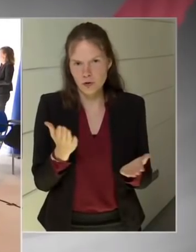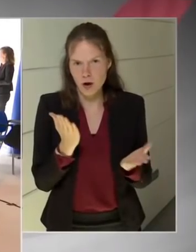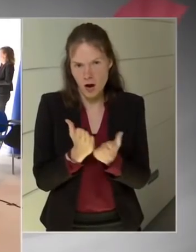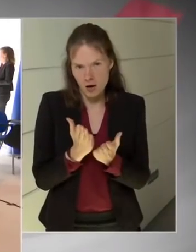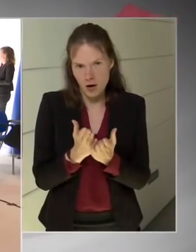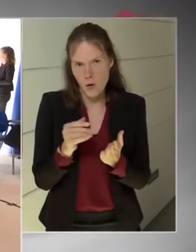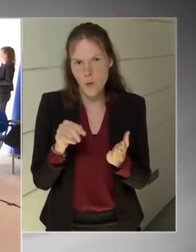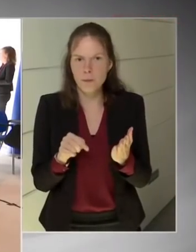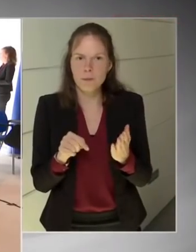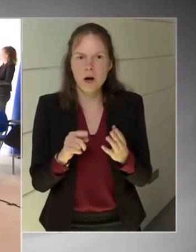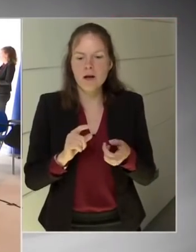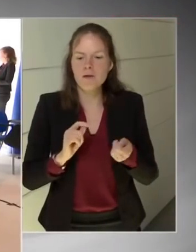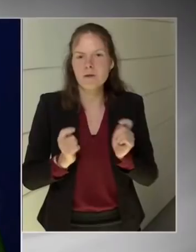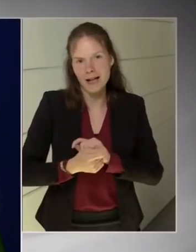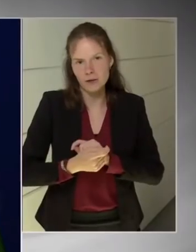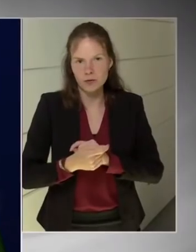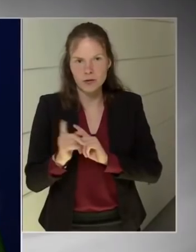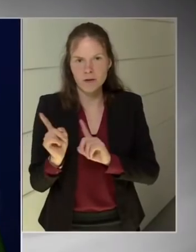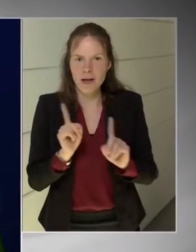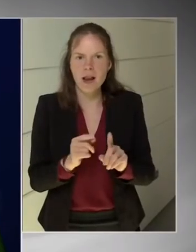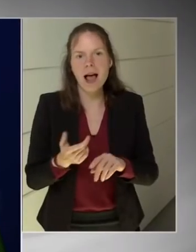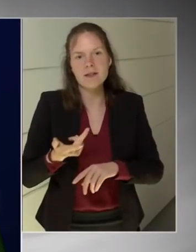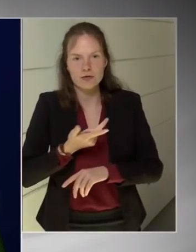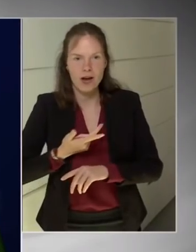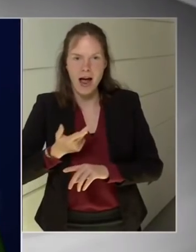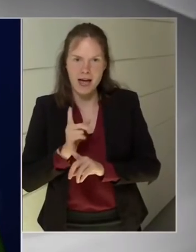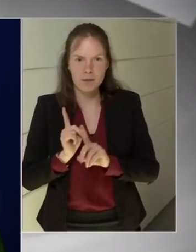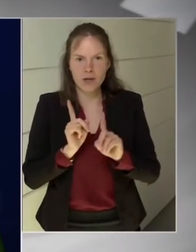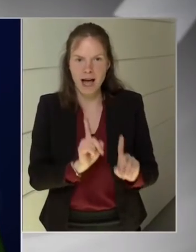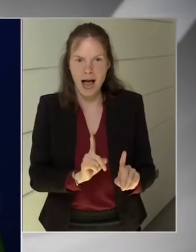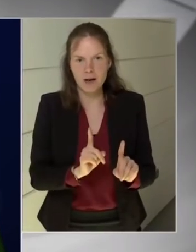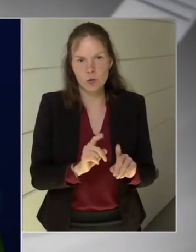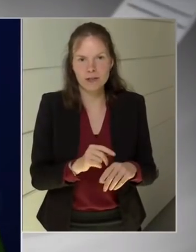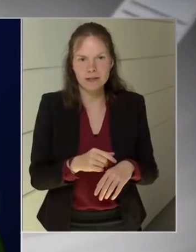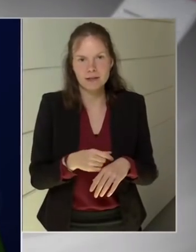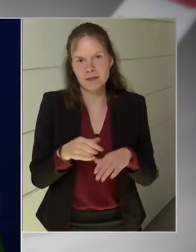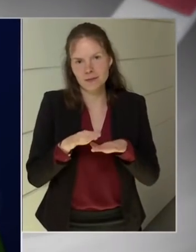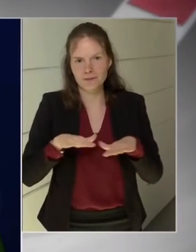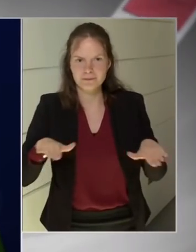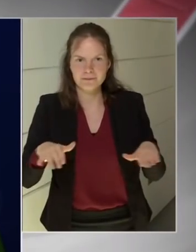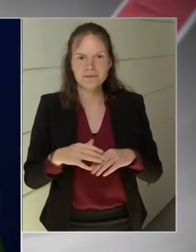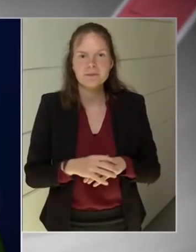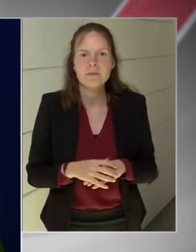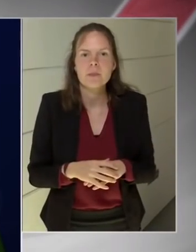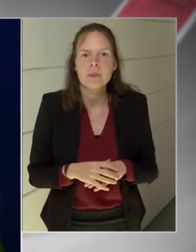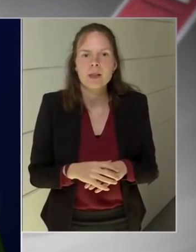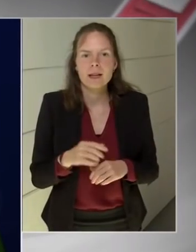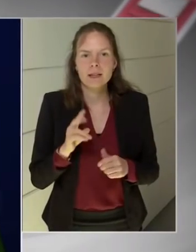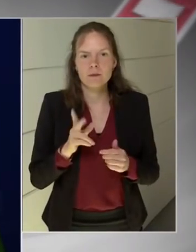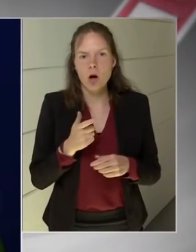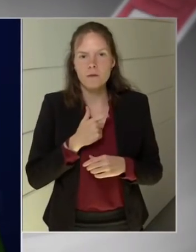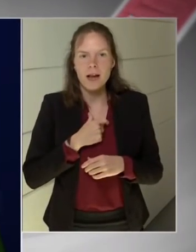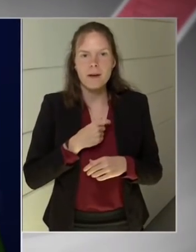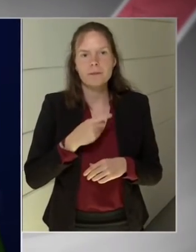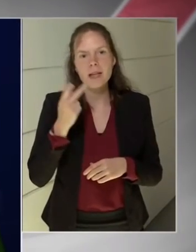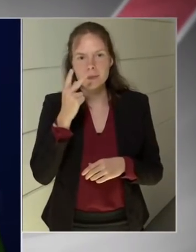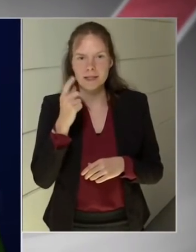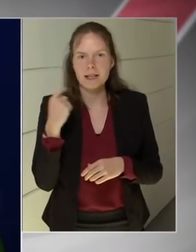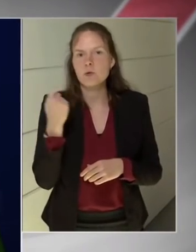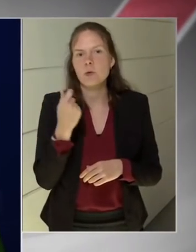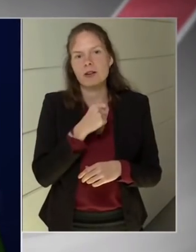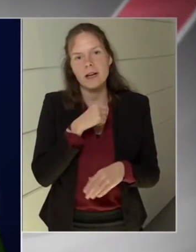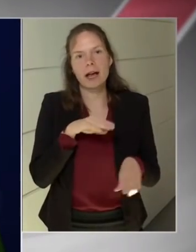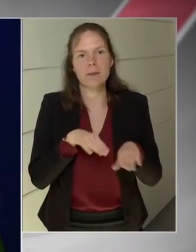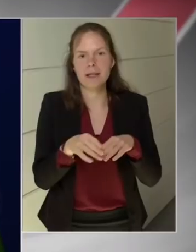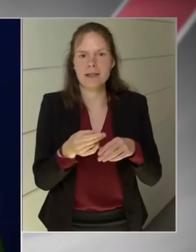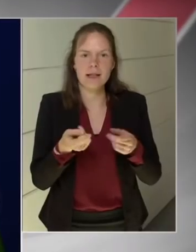Jó napot kívánok, szeretetek, köszöntjük Önöket a mai kormányinfón. Egy kicsit most erre az alkalomra